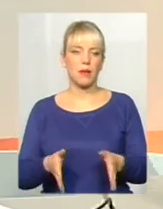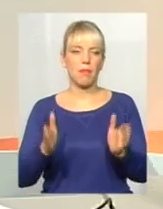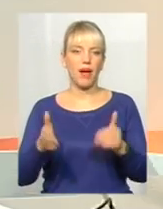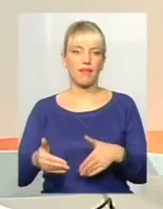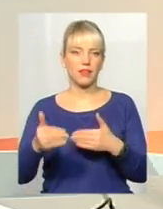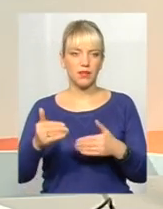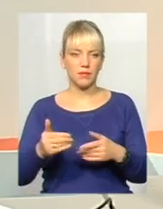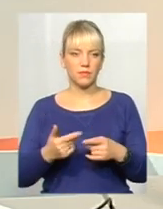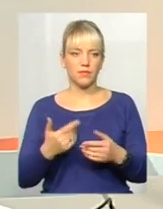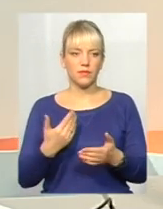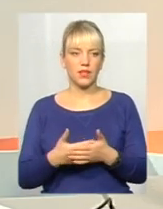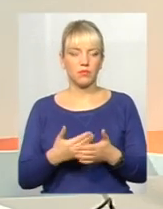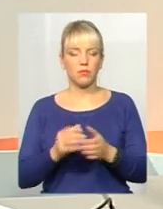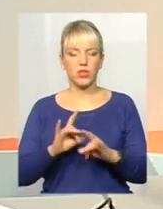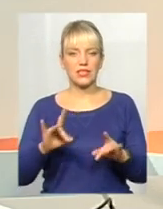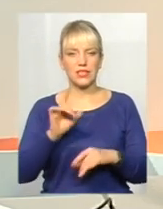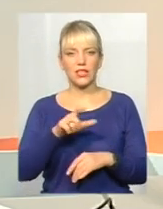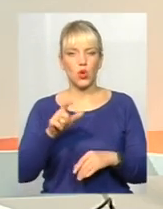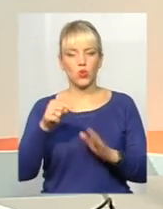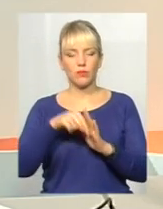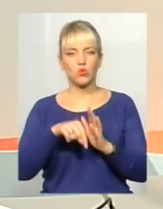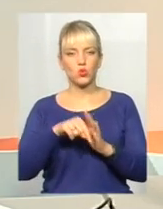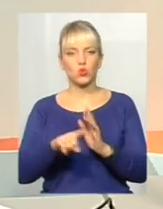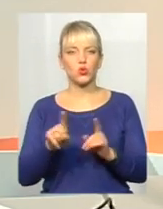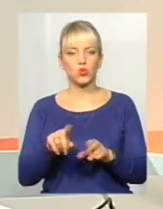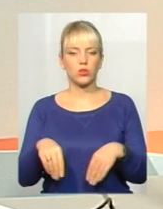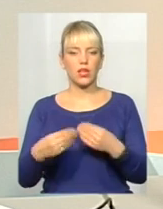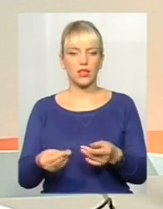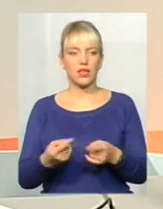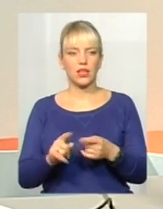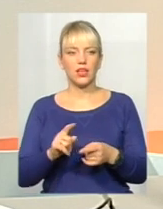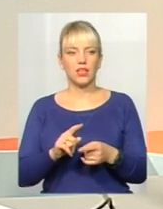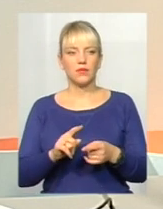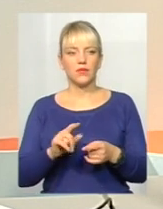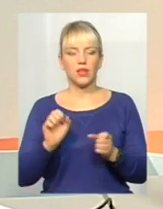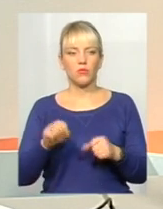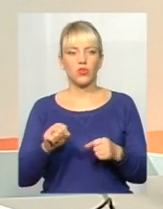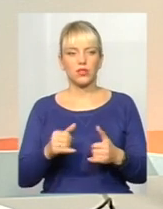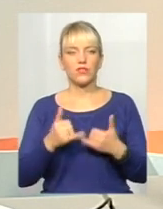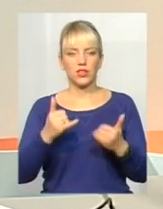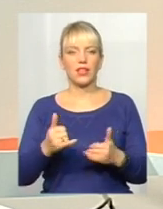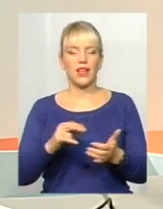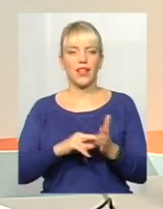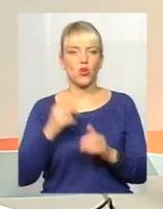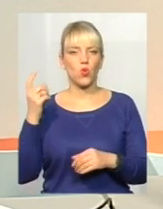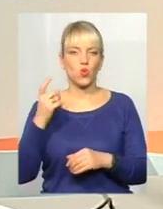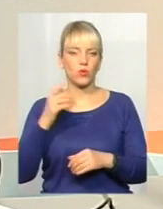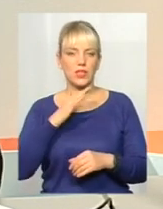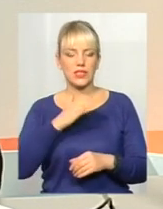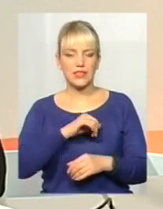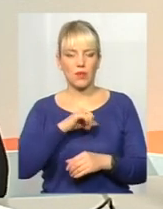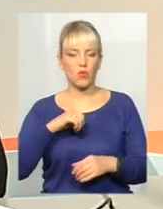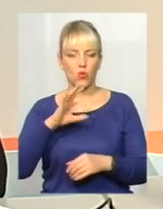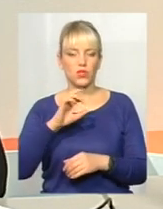пояснити людям суть і що воно дає для довкілля і для міста, можливо, навіть для економіки самого ОСББ.